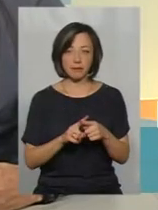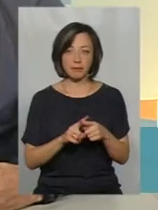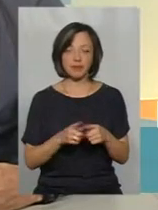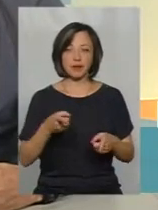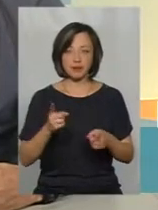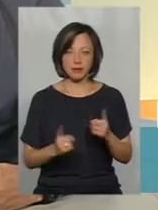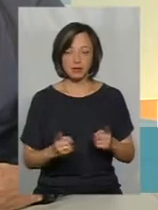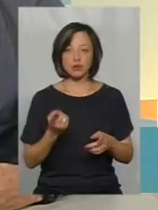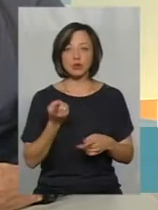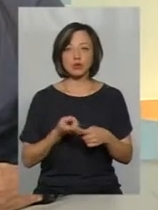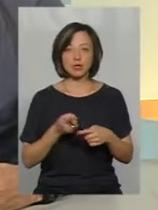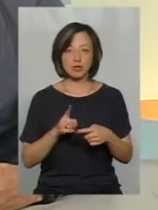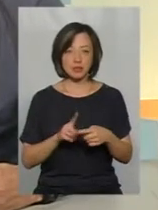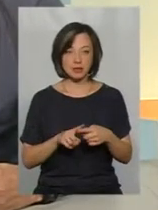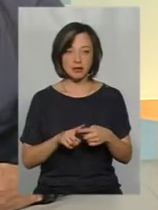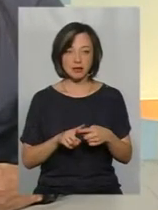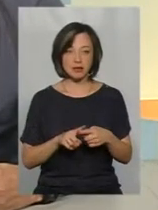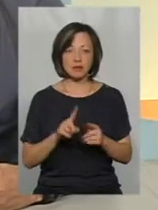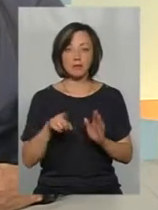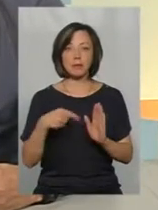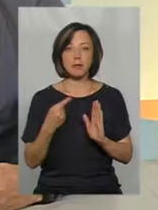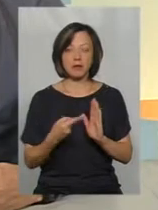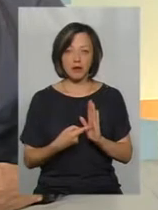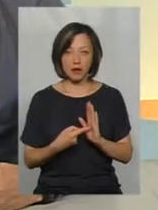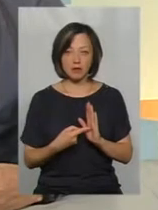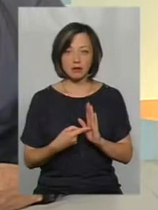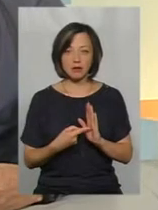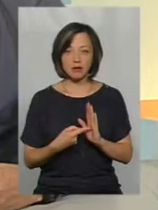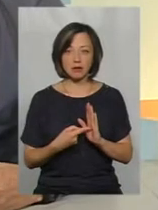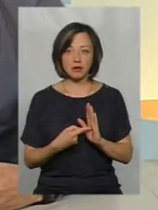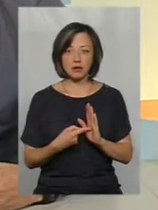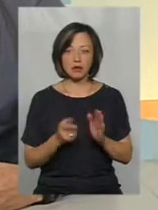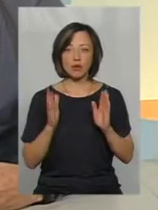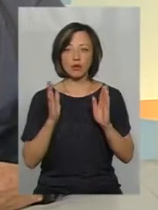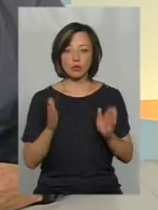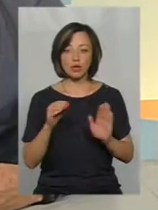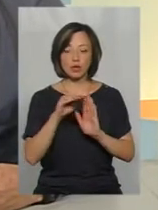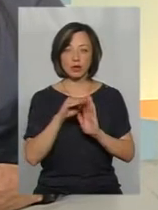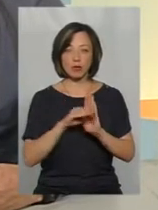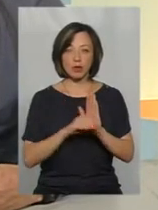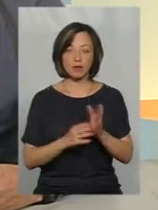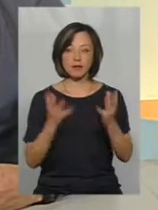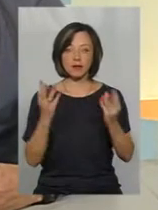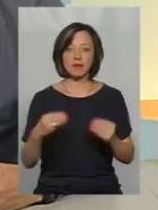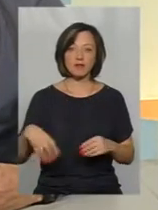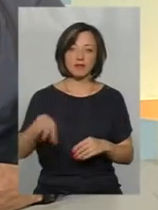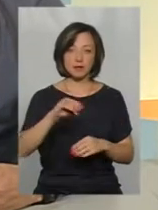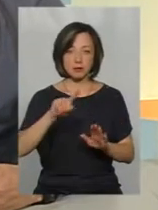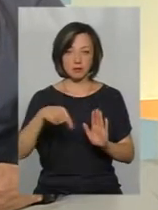звісно, я думаю, що це питання буде на порядку денному всіх міст.